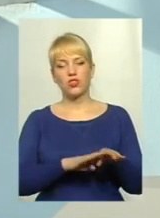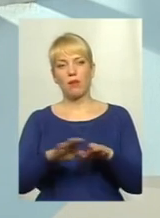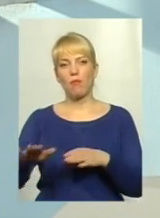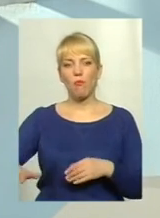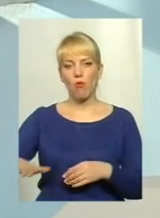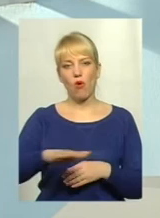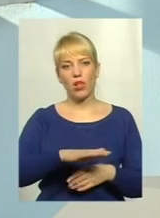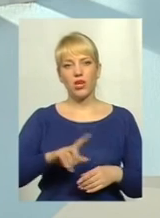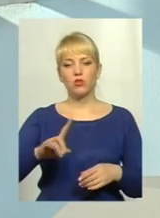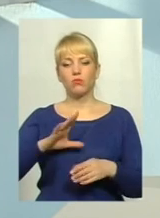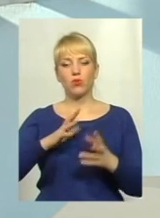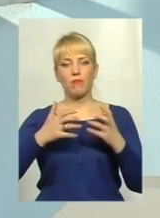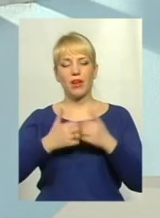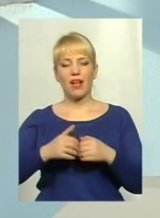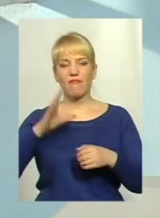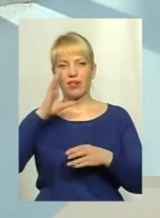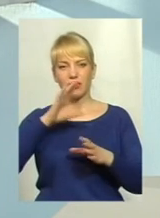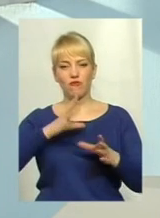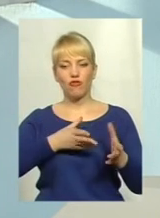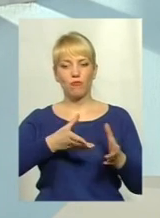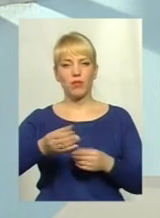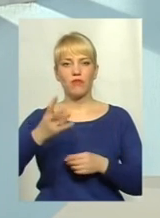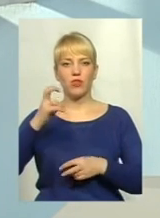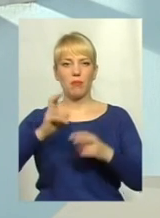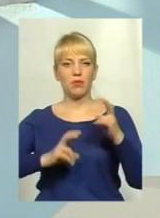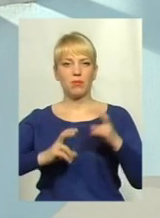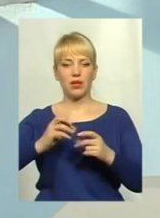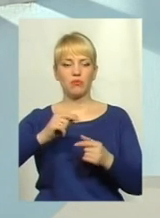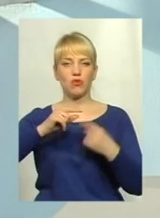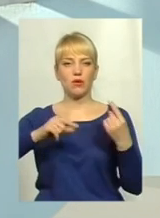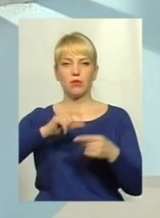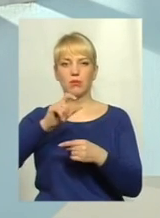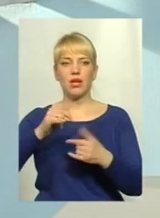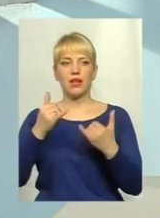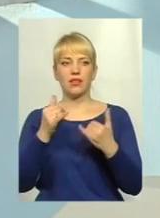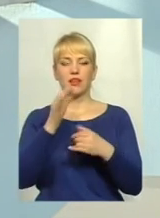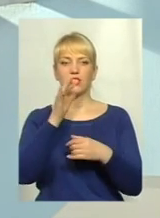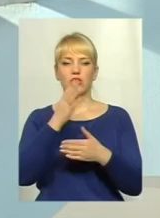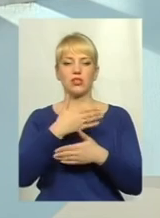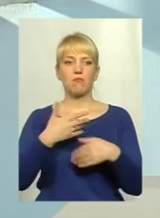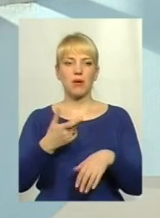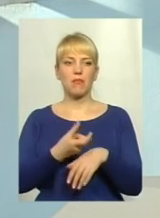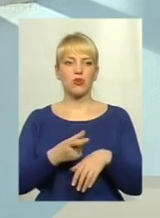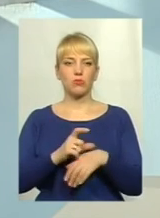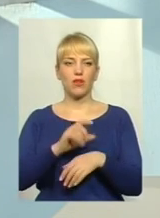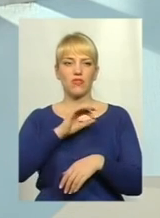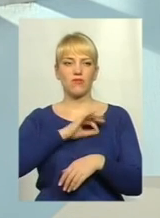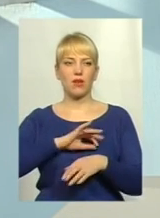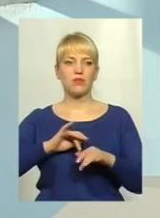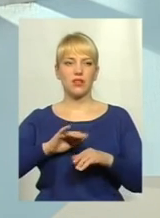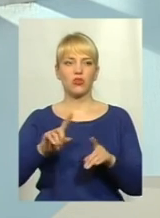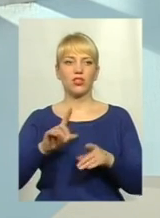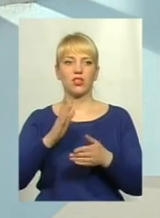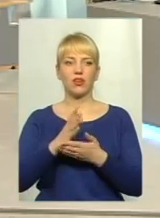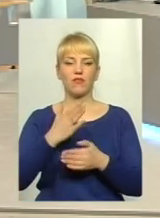механізми ефективного впливу на підприємства та підприємців. На даний час ми максимально вживаємо заходів, які є в наших